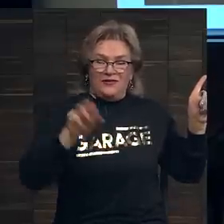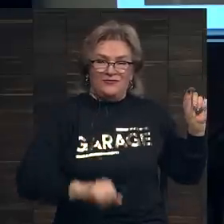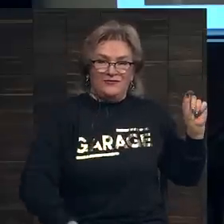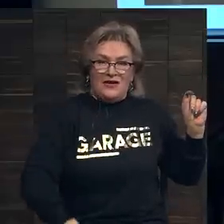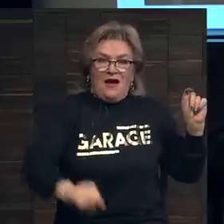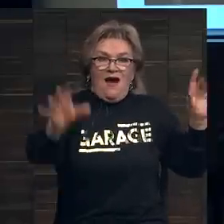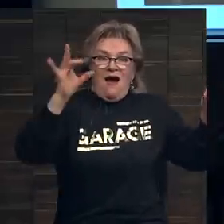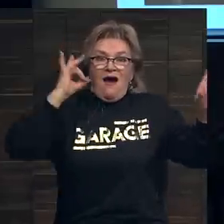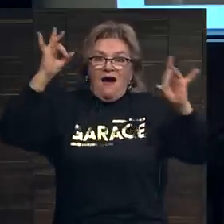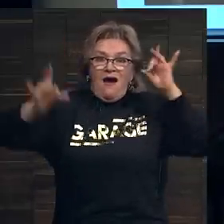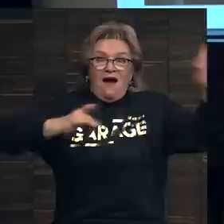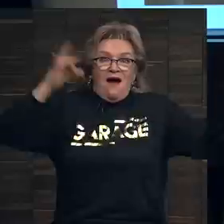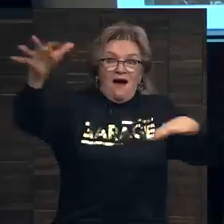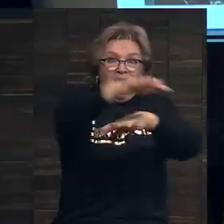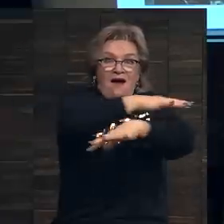шум в зале.